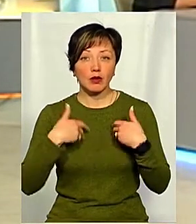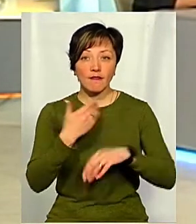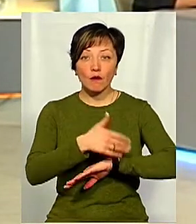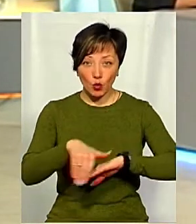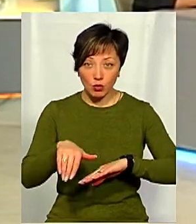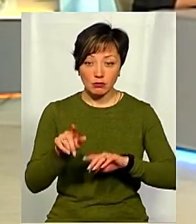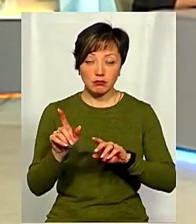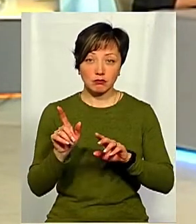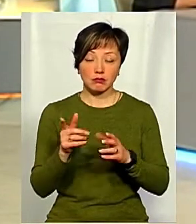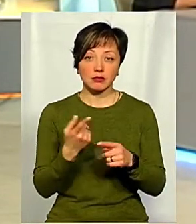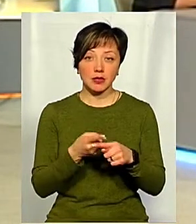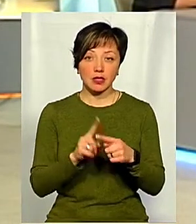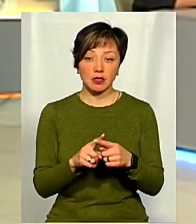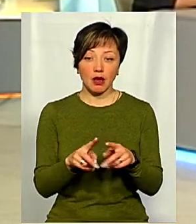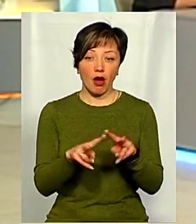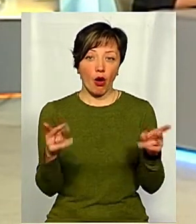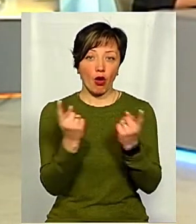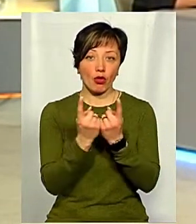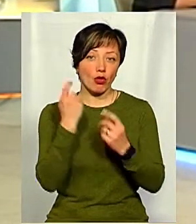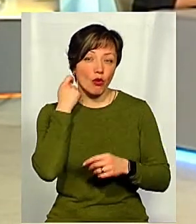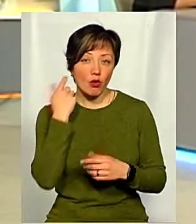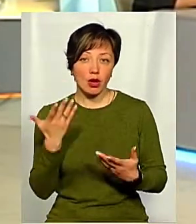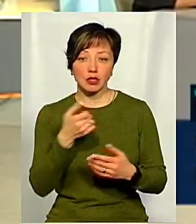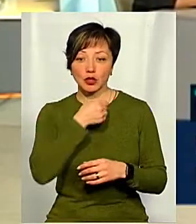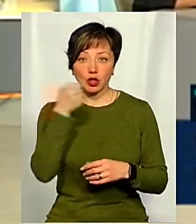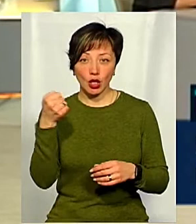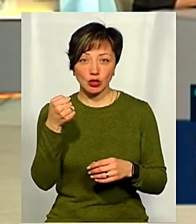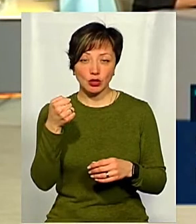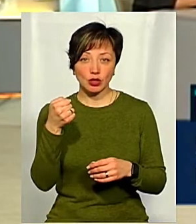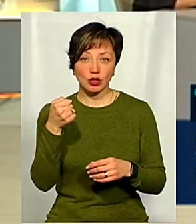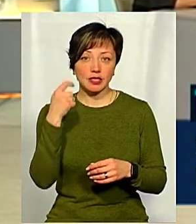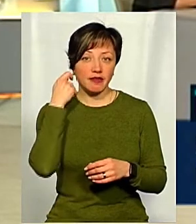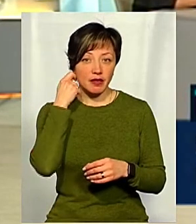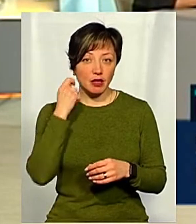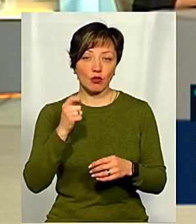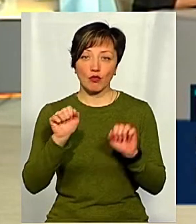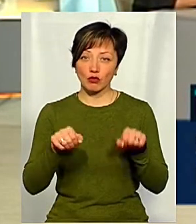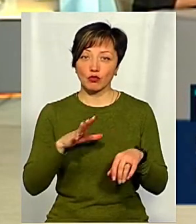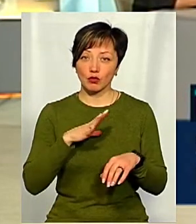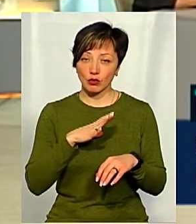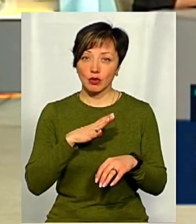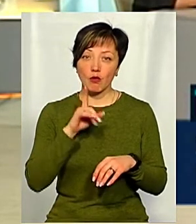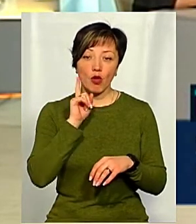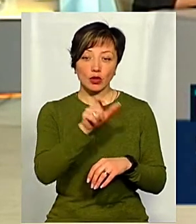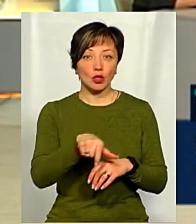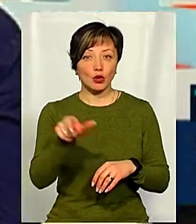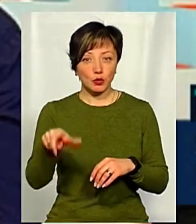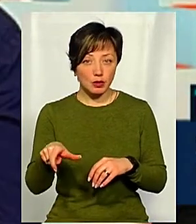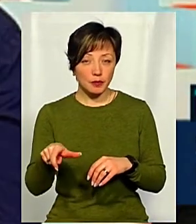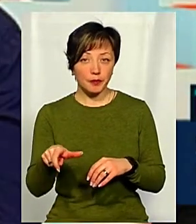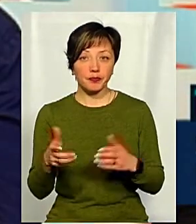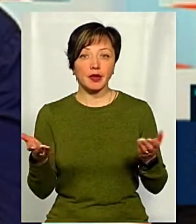це вулиця, це однолітки, або, можливо, і старші, за віком можуть бути молоді люди,